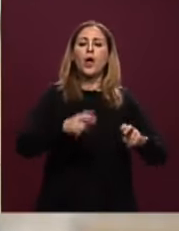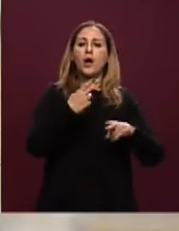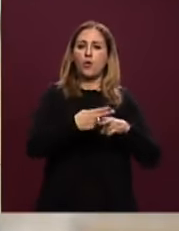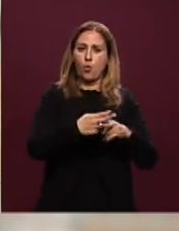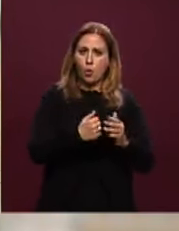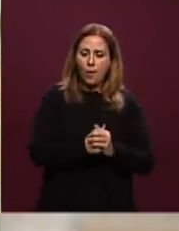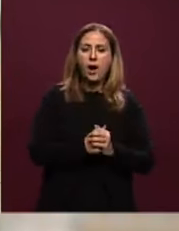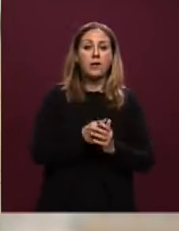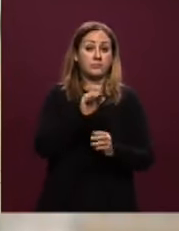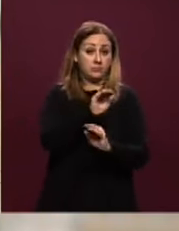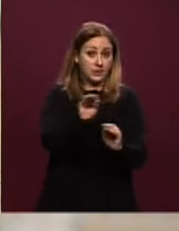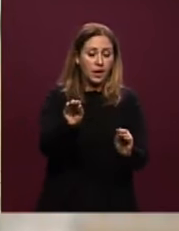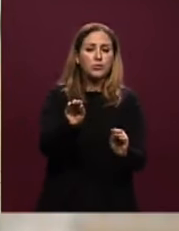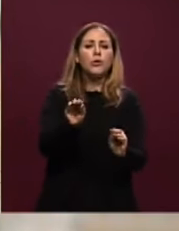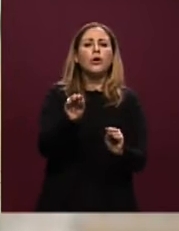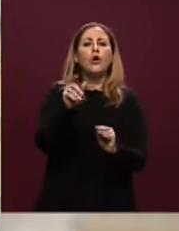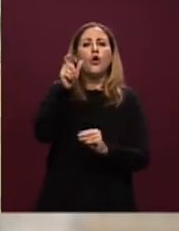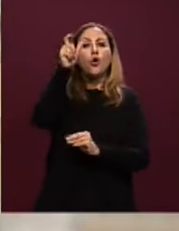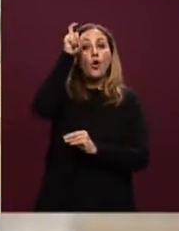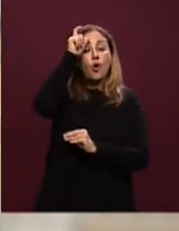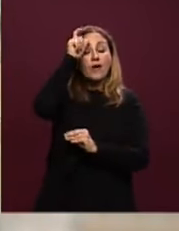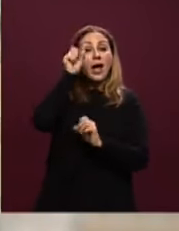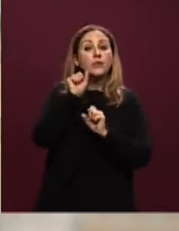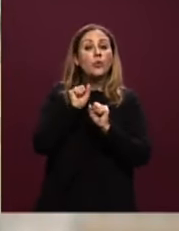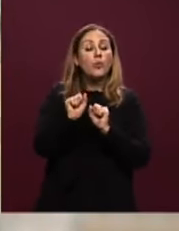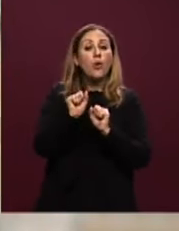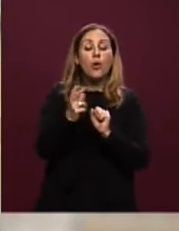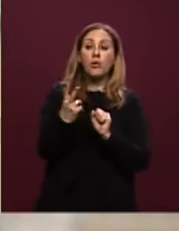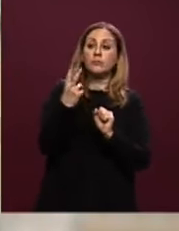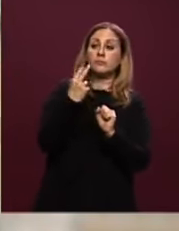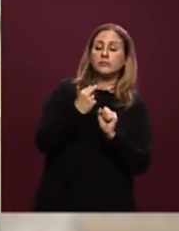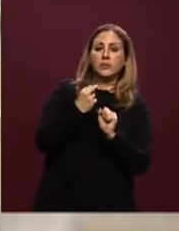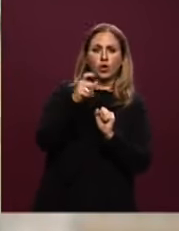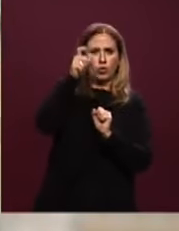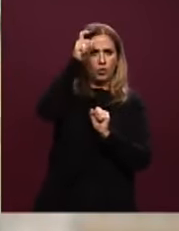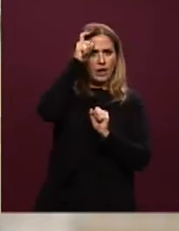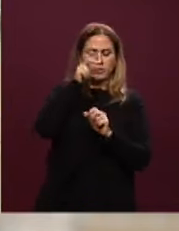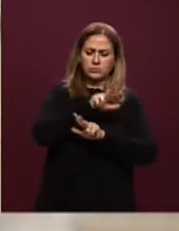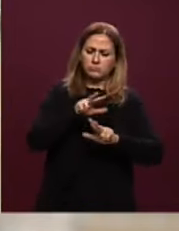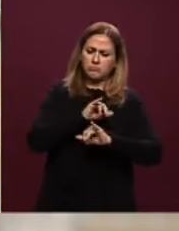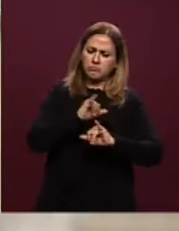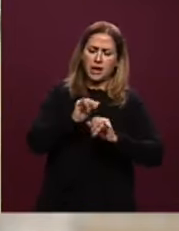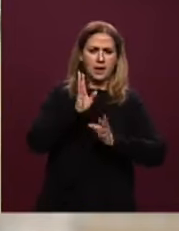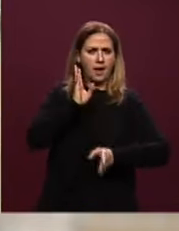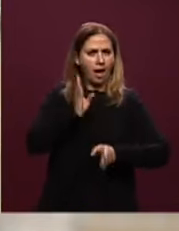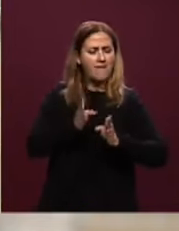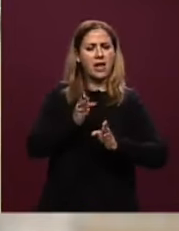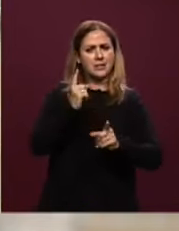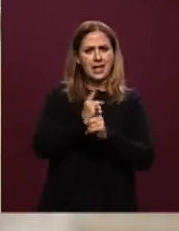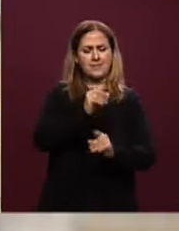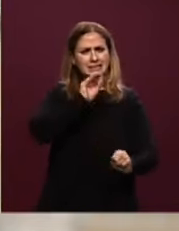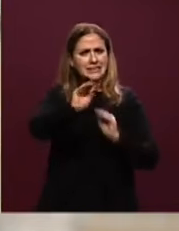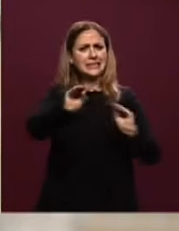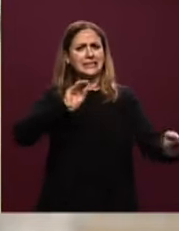Ma come può il Governo venire a dirci che non si stancherà mai di porre la questione in tutte le occasioni? Ci